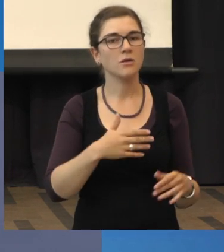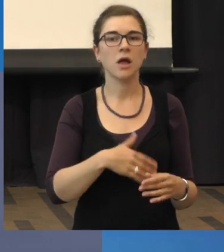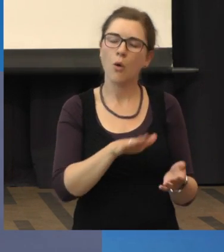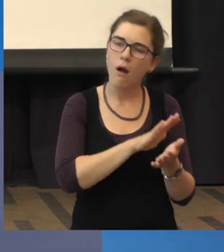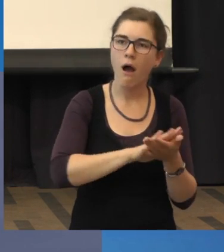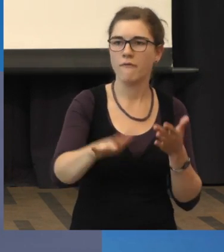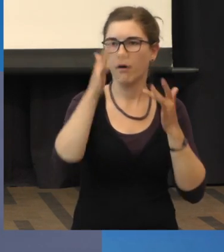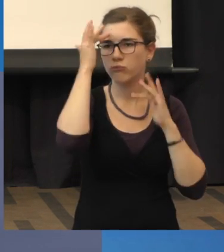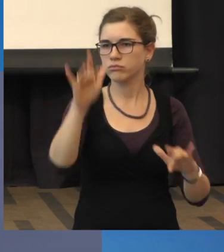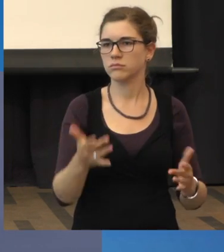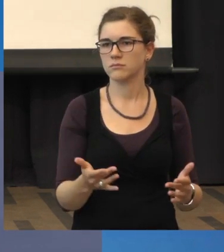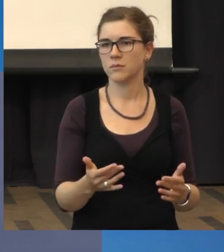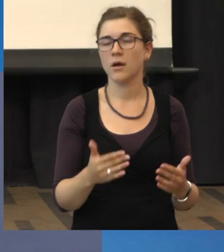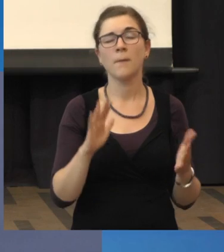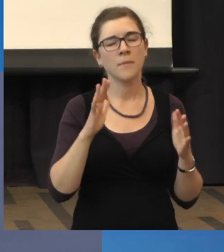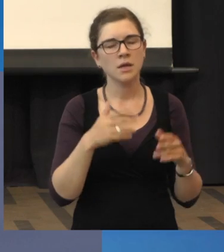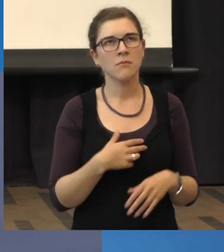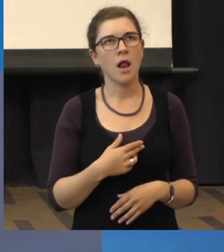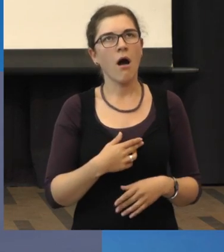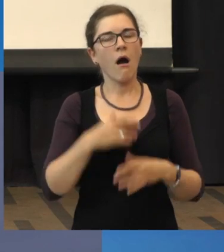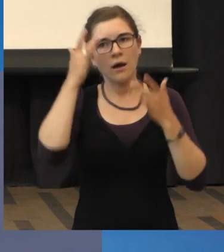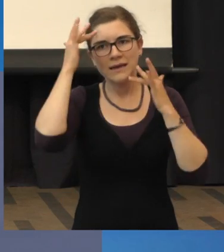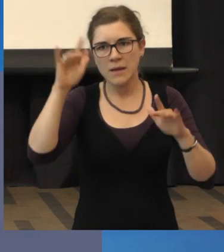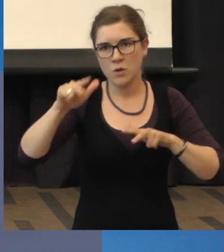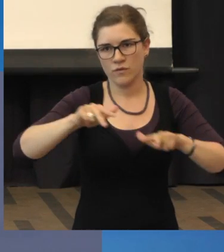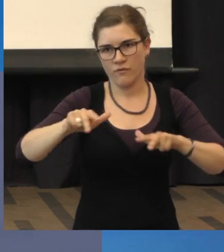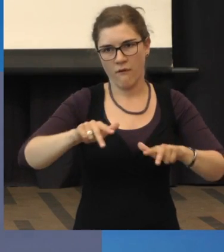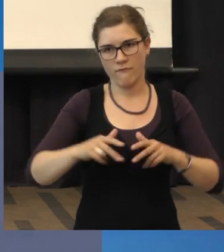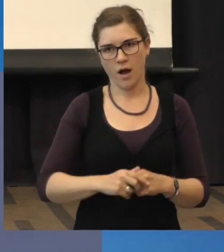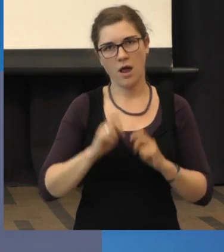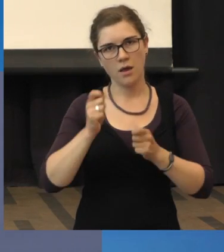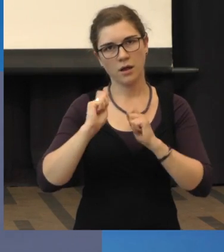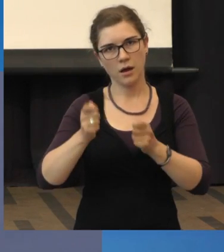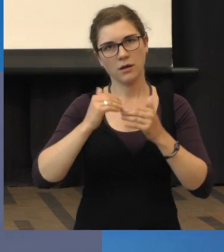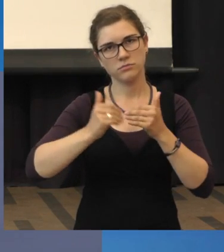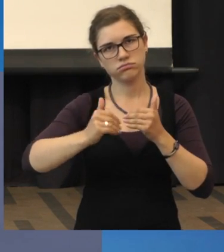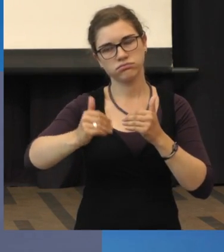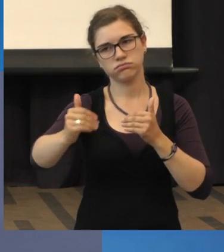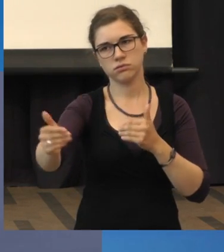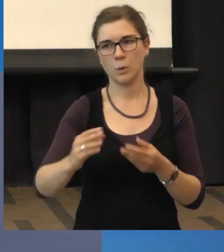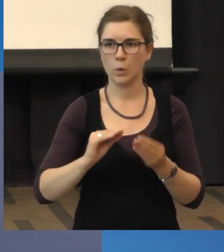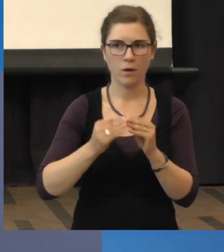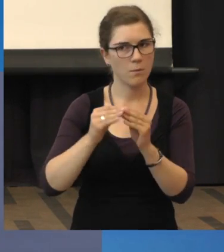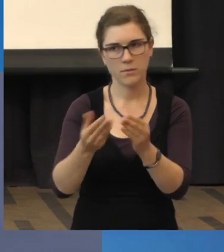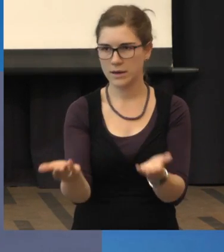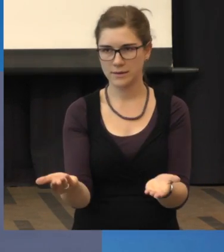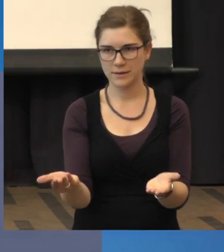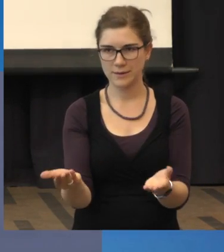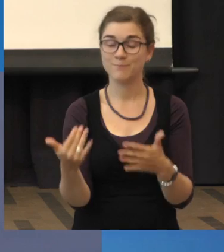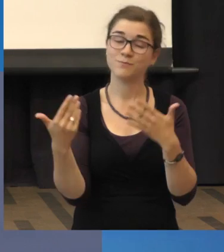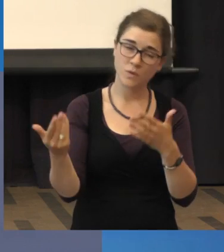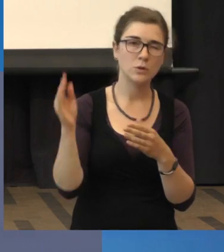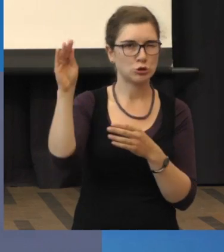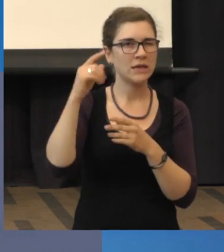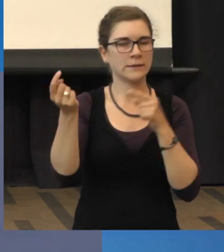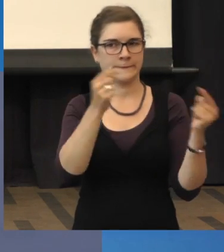einfacher. Sie wissen, da gibt es Genehmigungsverfahren, die sind ziemlich kompliziert. Also das ist das Thema, Lucentis Ailea gegen Avastin, kann man